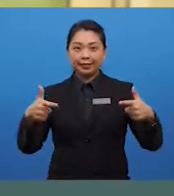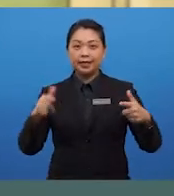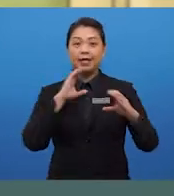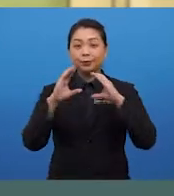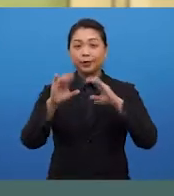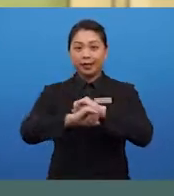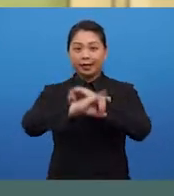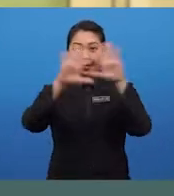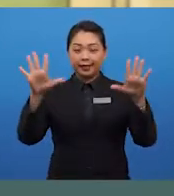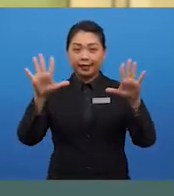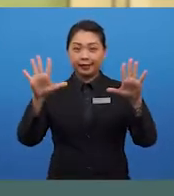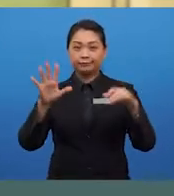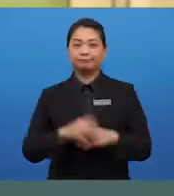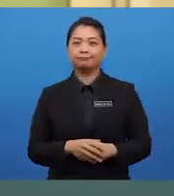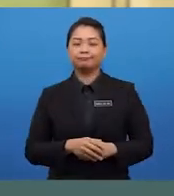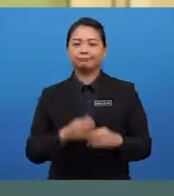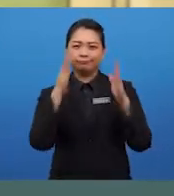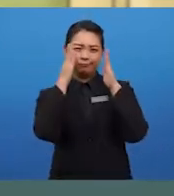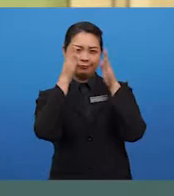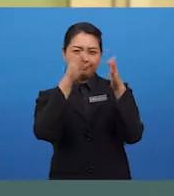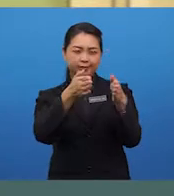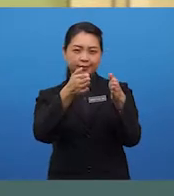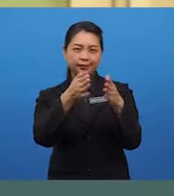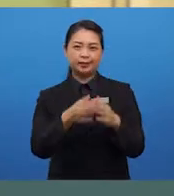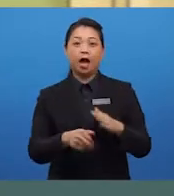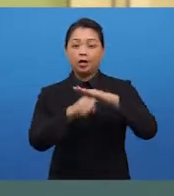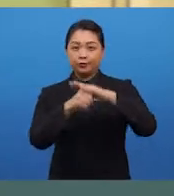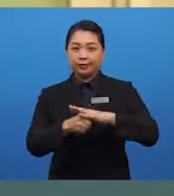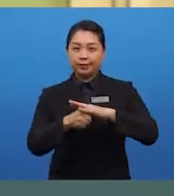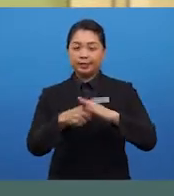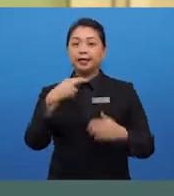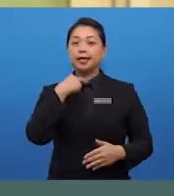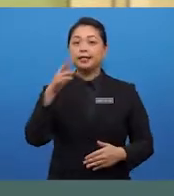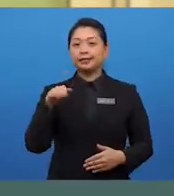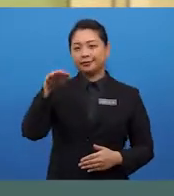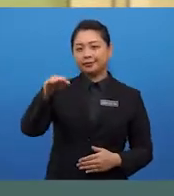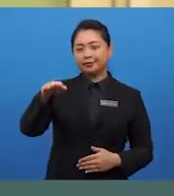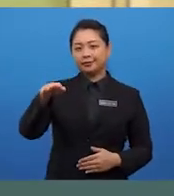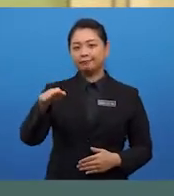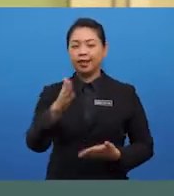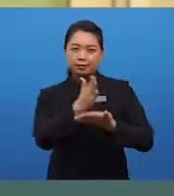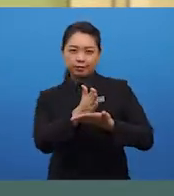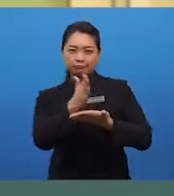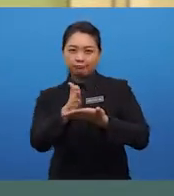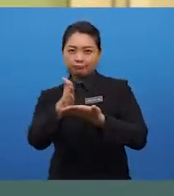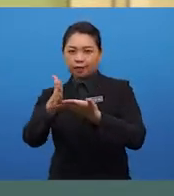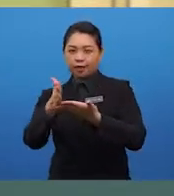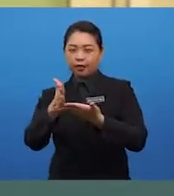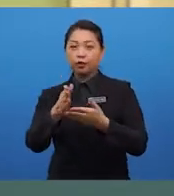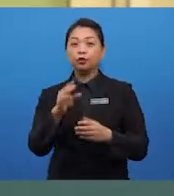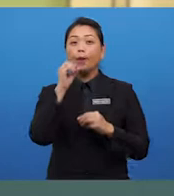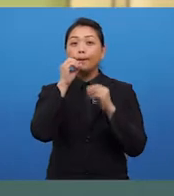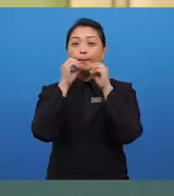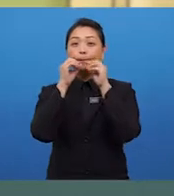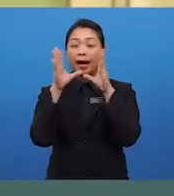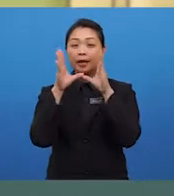audibly. Pay attention to your stress, intonation and forces. You need to open your mouth when